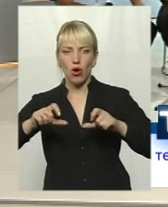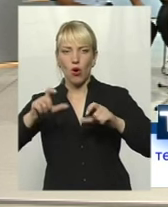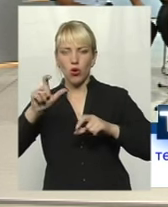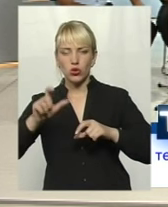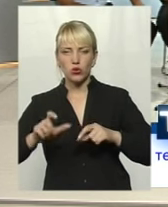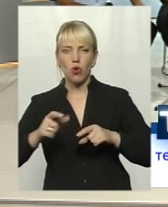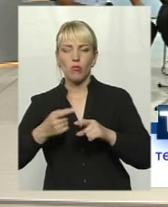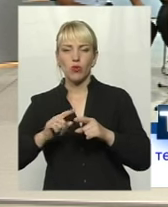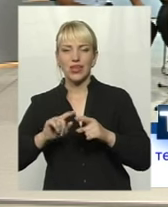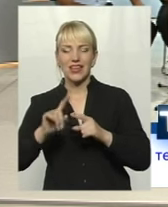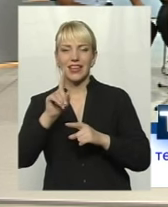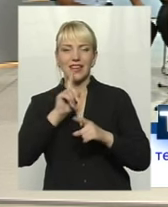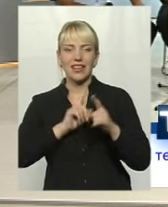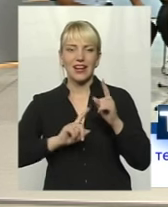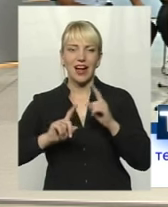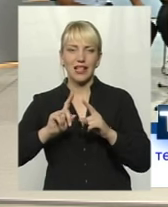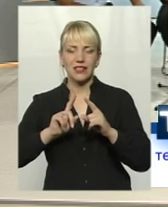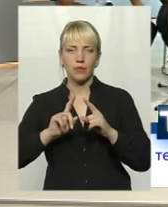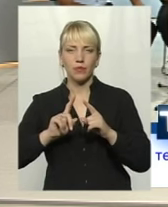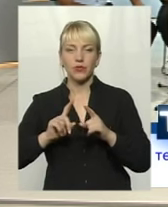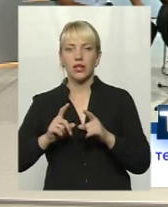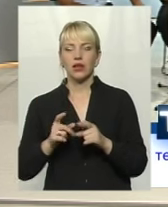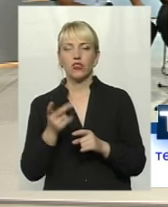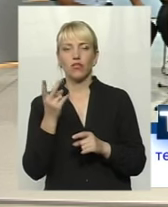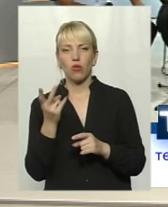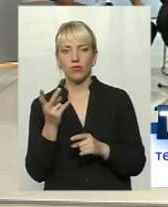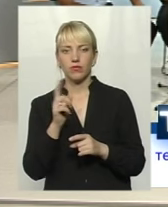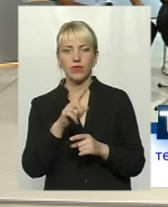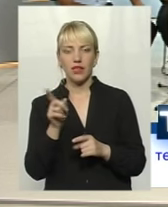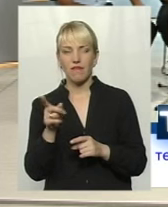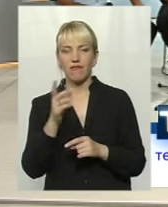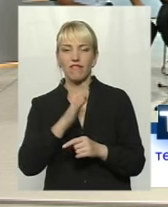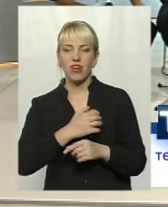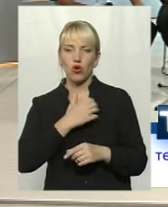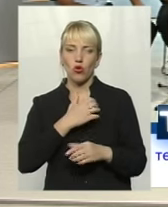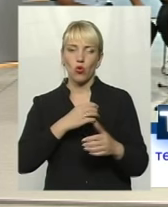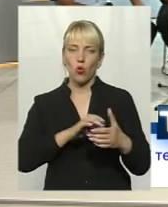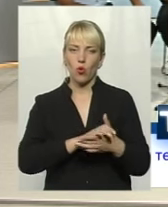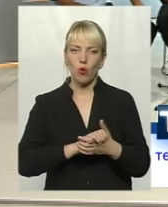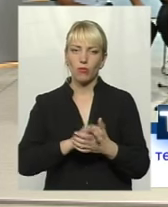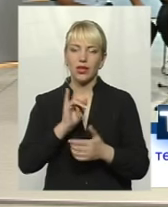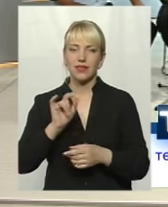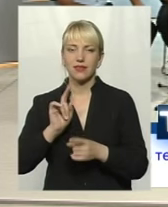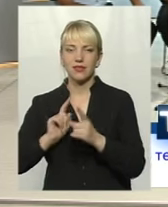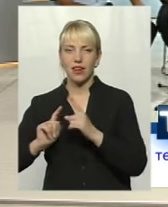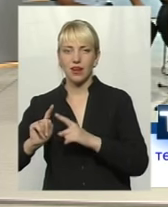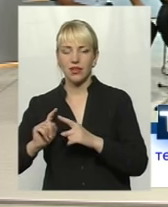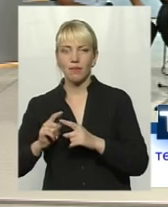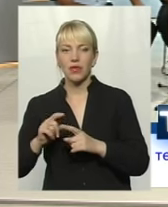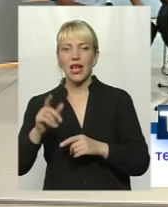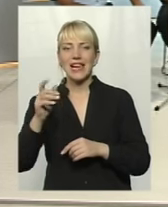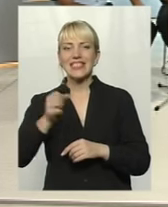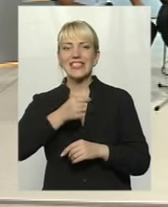староста підзвітній і підконтрольній двом, і виконкому, і раді. Частині своїх повноважень. І, з іншого боку, він є очі, вуха,